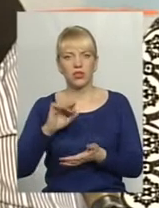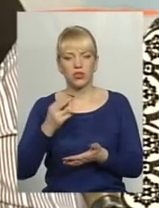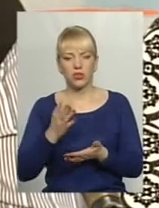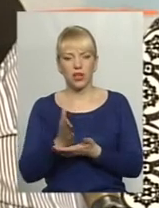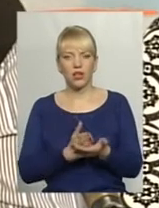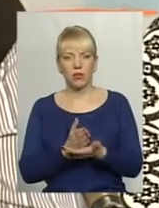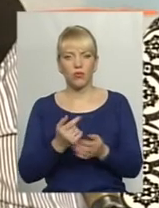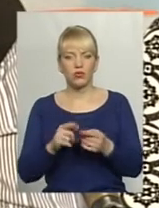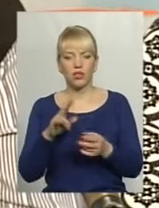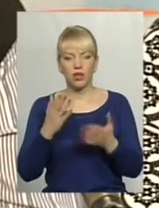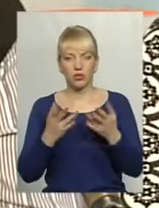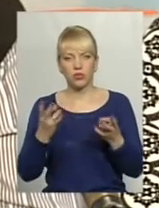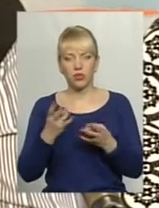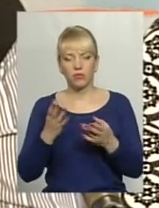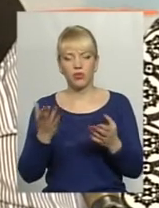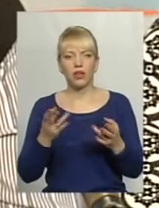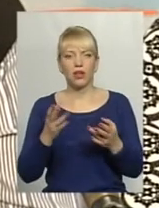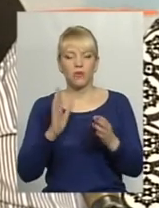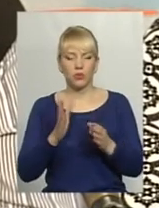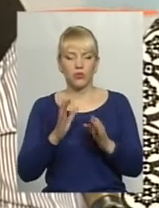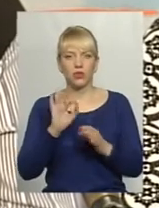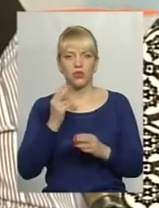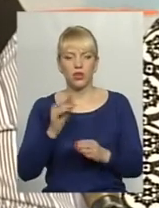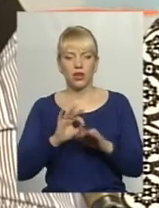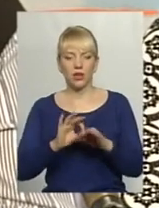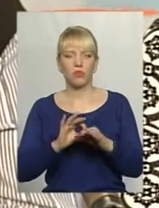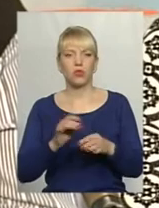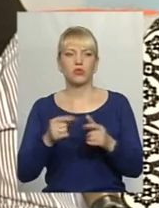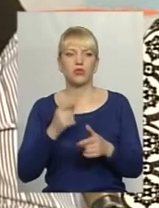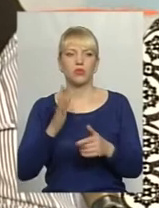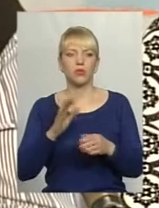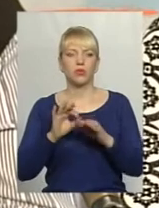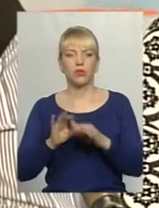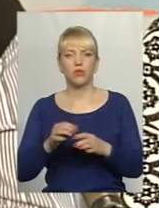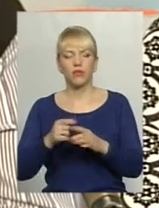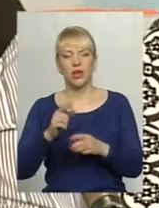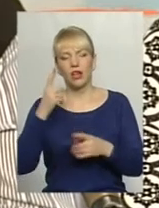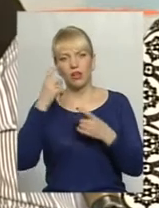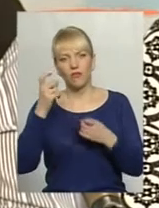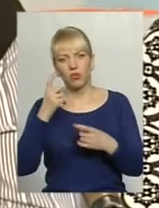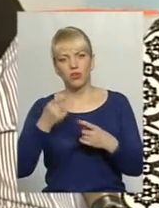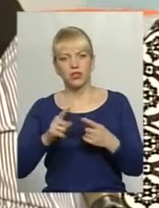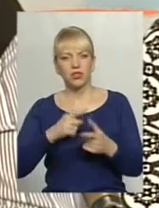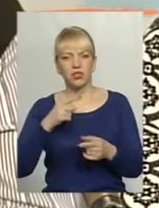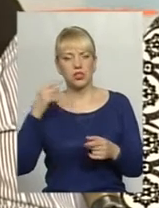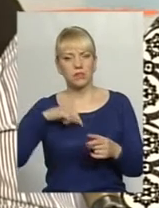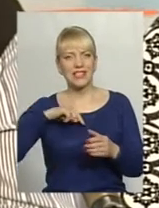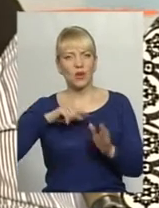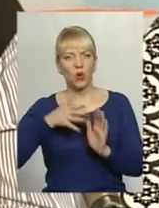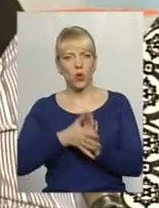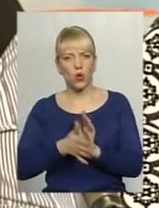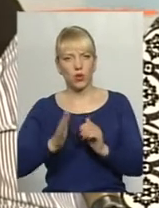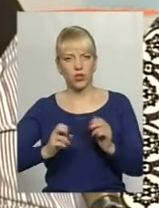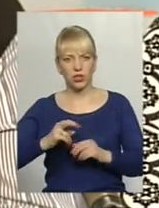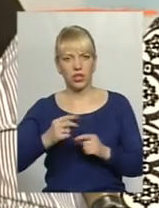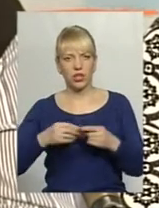це буде соціальний супровід або послуги, відповідно, чи психологічні, чи інформаційні, чи соціальні, юридичні послуги. На